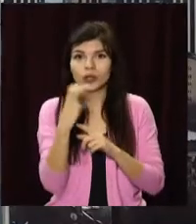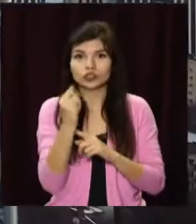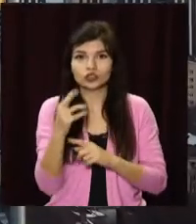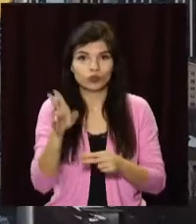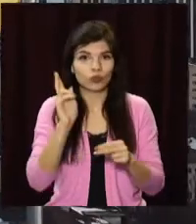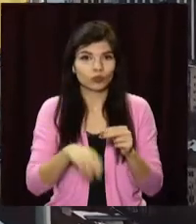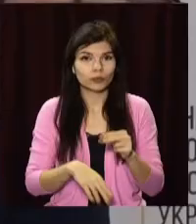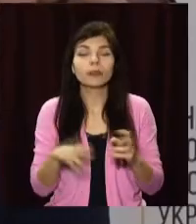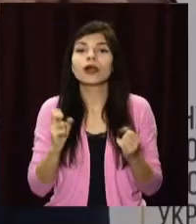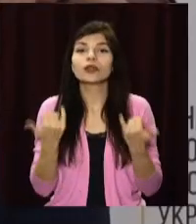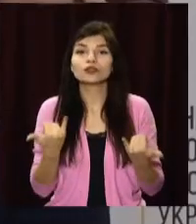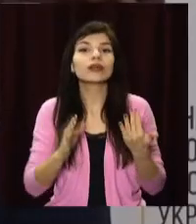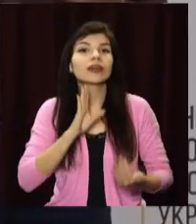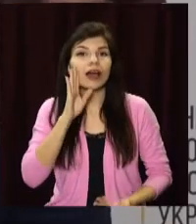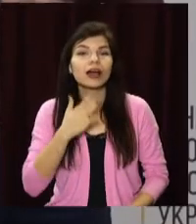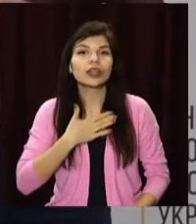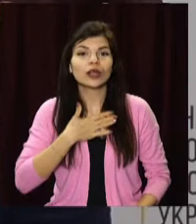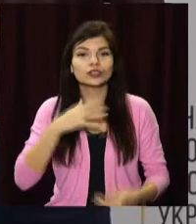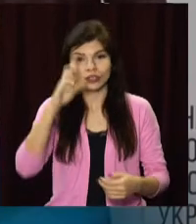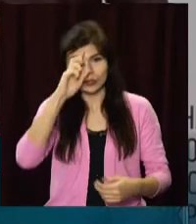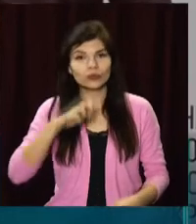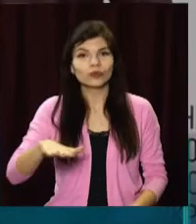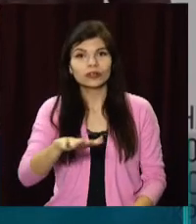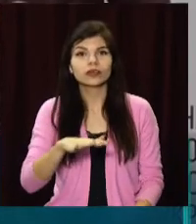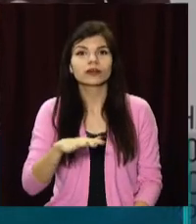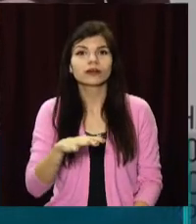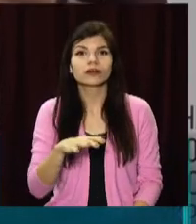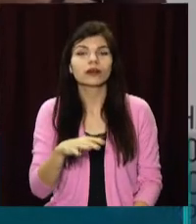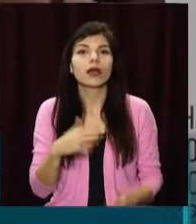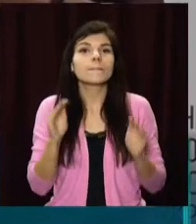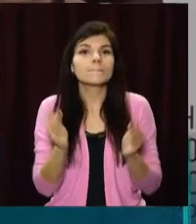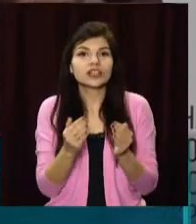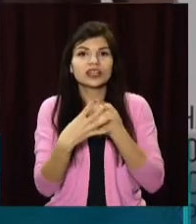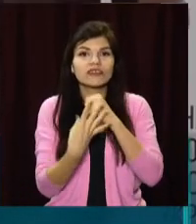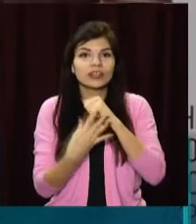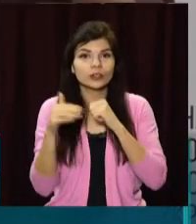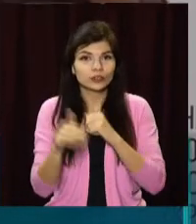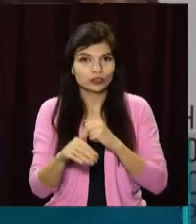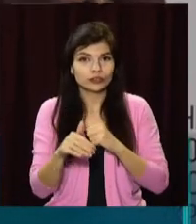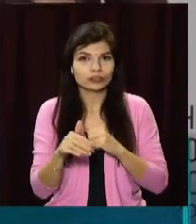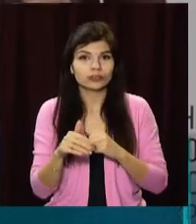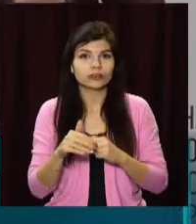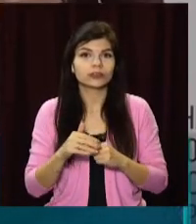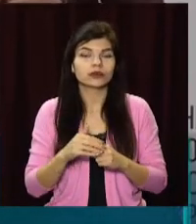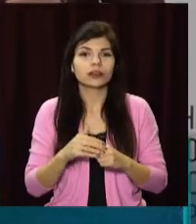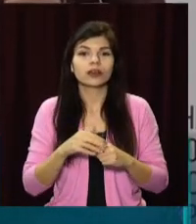січня. На сьогоднішній ранок в нашій країні менше 19 тисяч